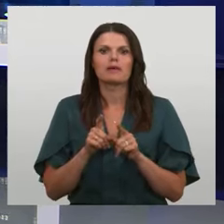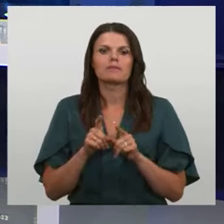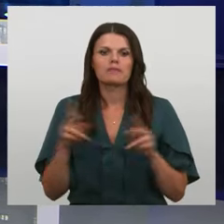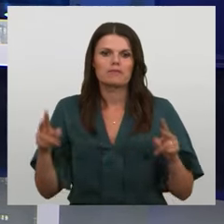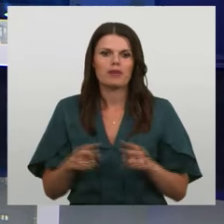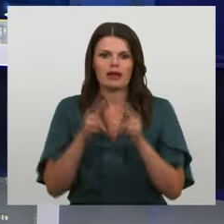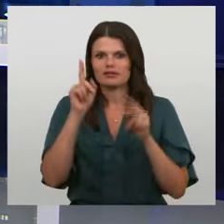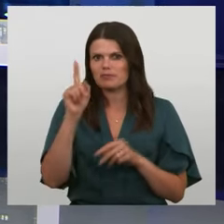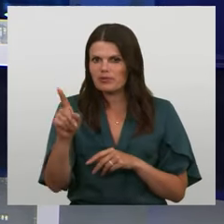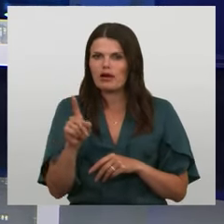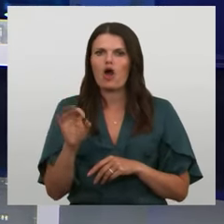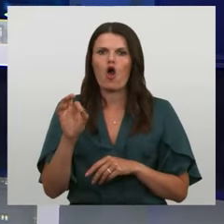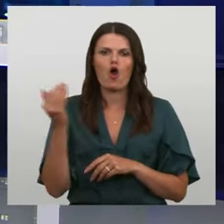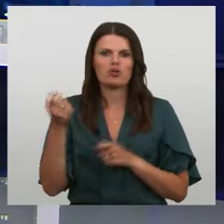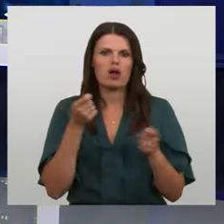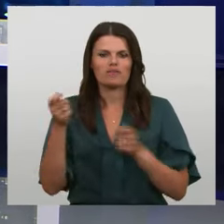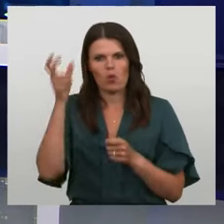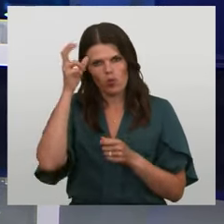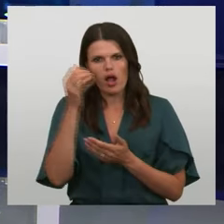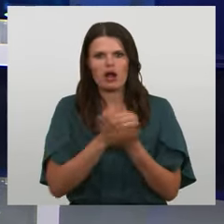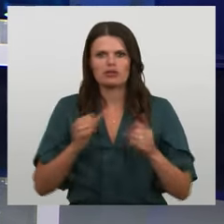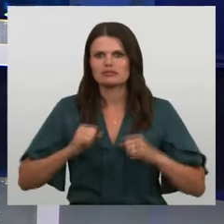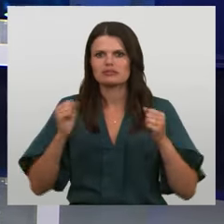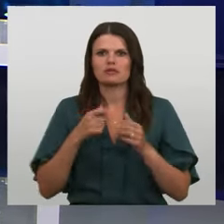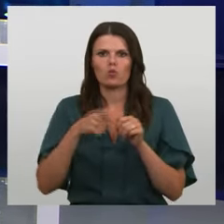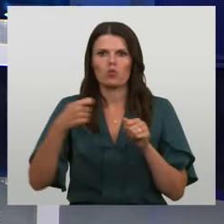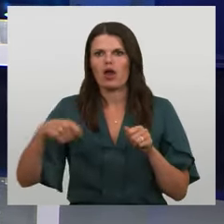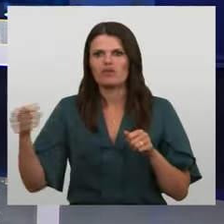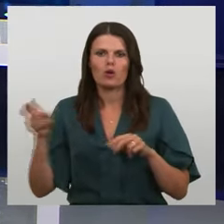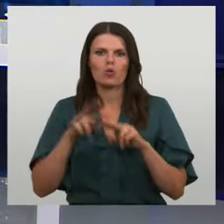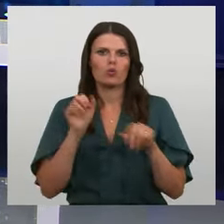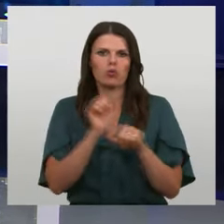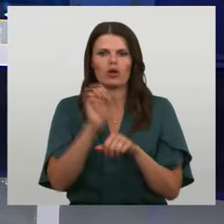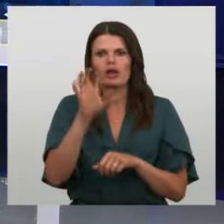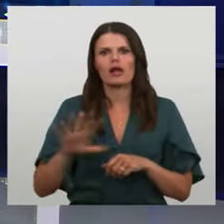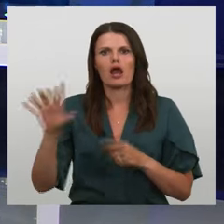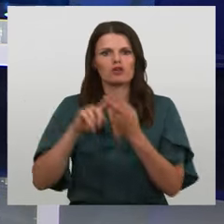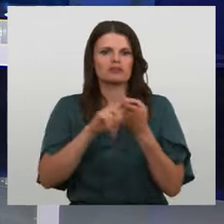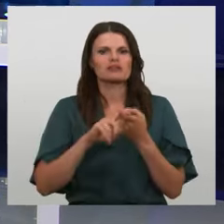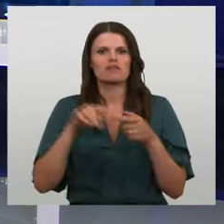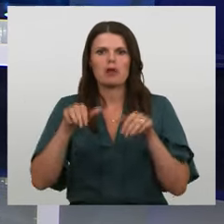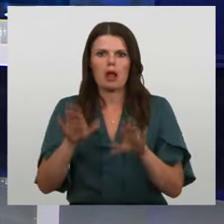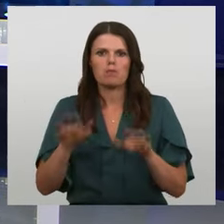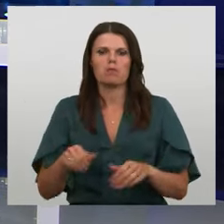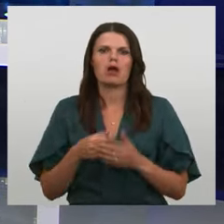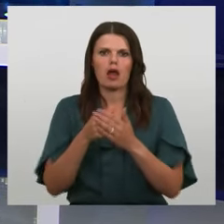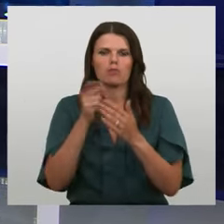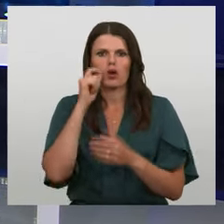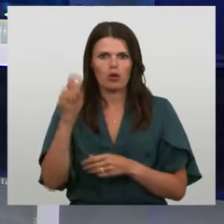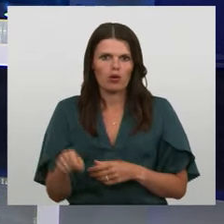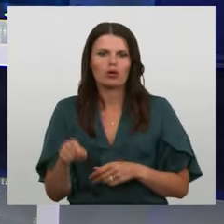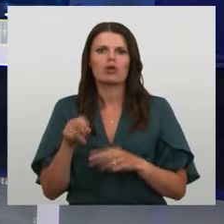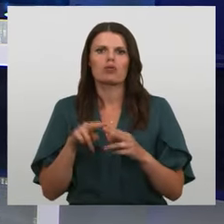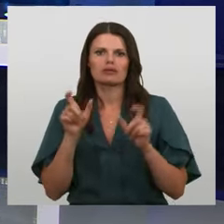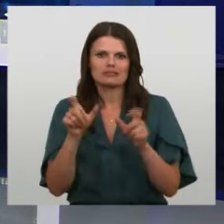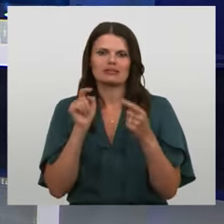Viktora Orbāna varītās Ungārijas atkārtotie centieni, novilcināt un bloķēt Eiropas Savienības lēmumus par atbalstu Ukraiņai un sankcijām pret Krieviju,